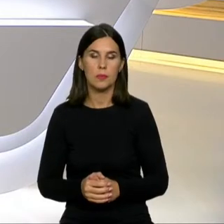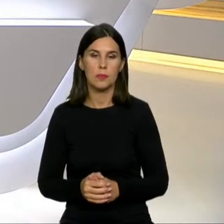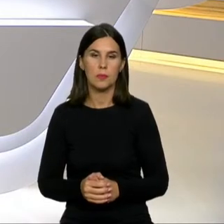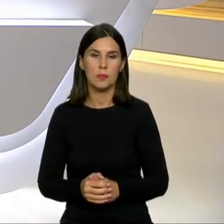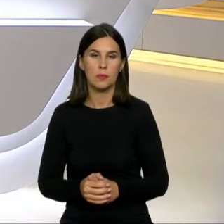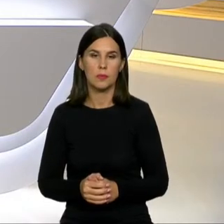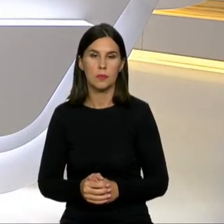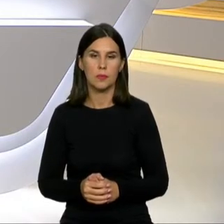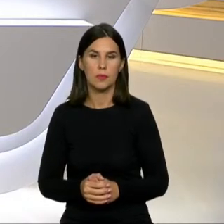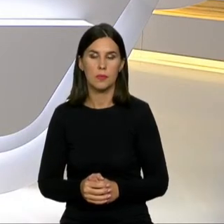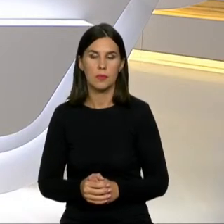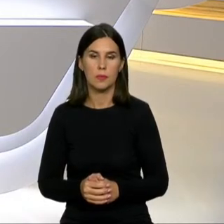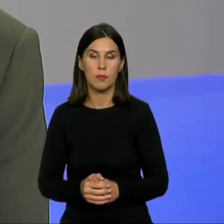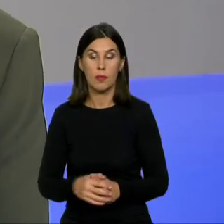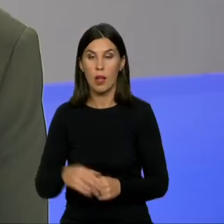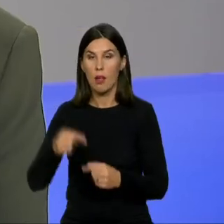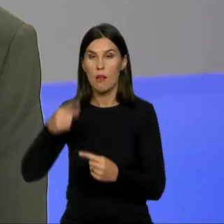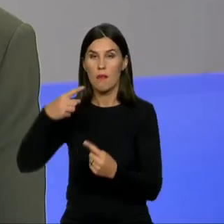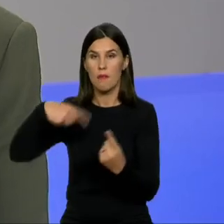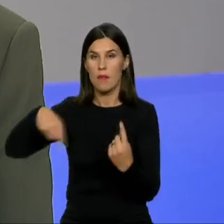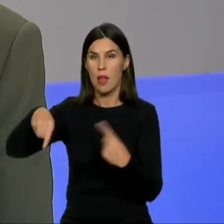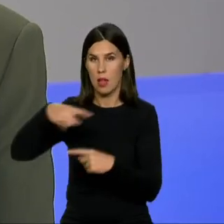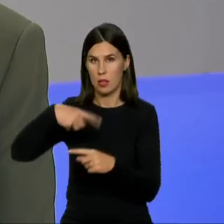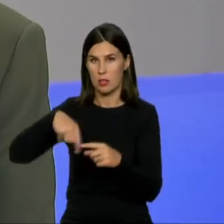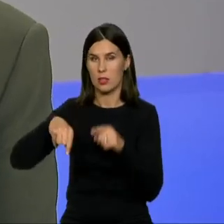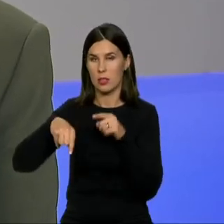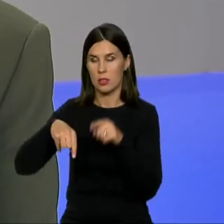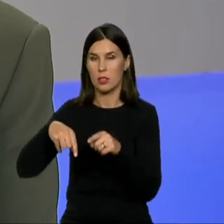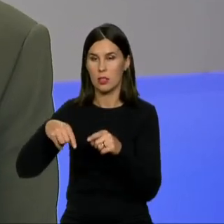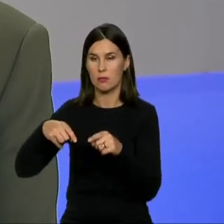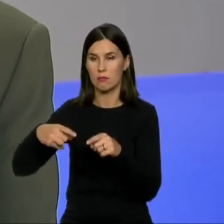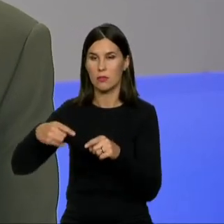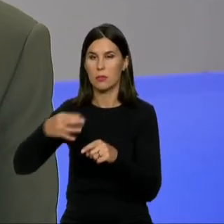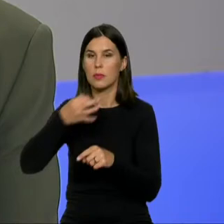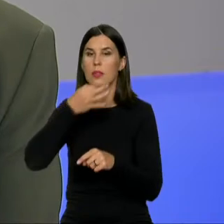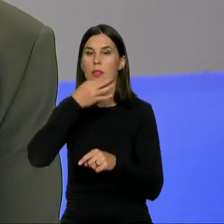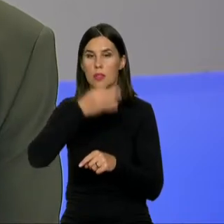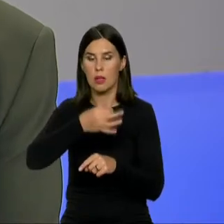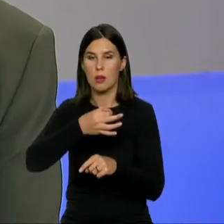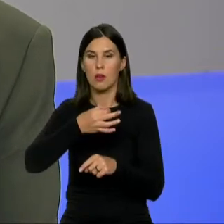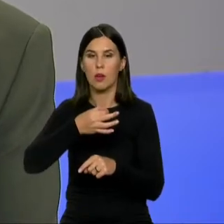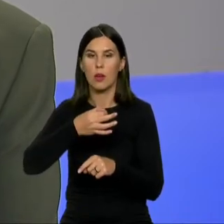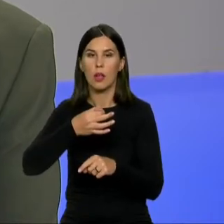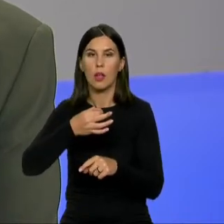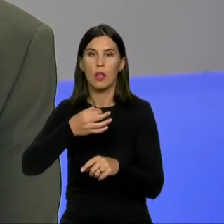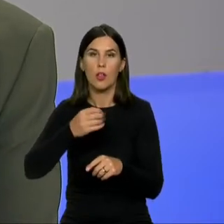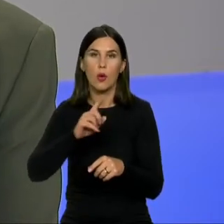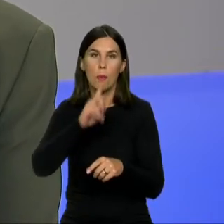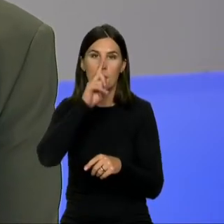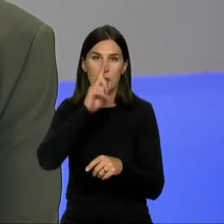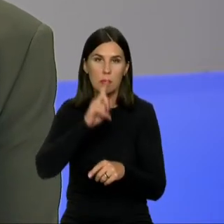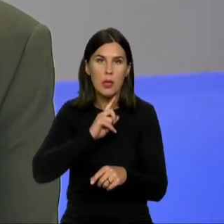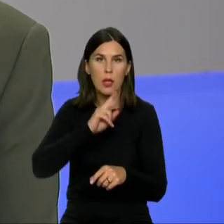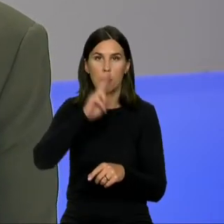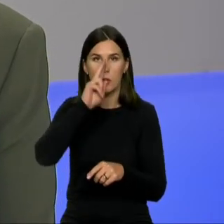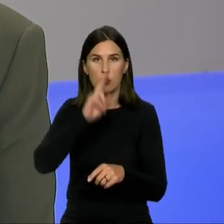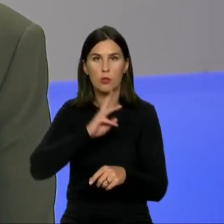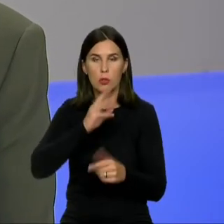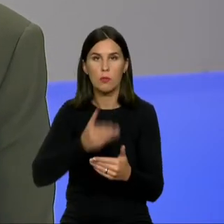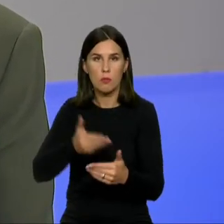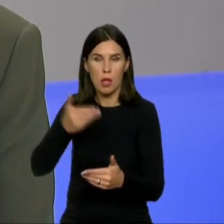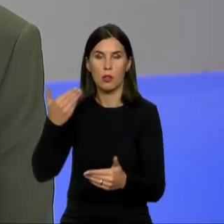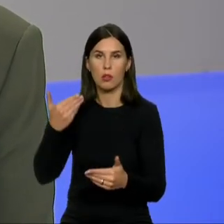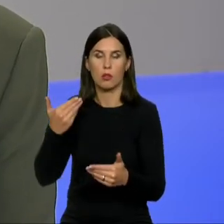šios klausimus. Verslas sako, kad būtų laukęs tokius sprendimus jau prieš kelią mėnesių, ne dabar, nes kainos